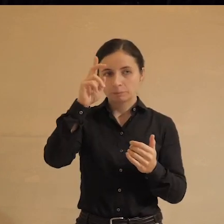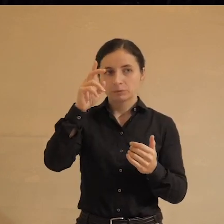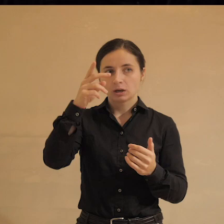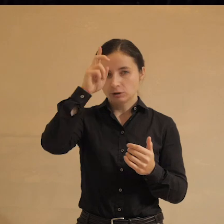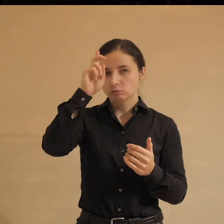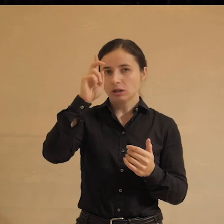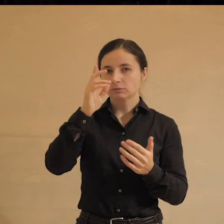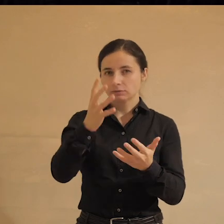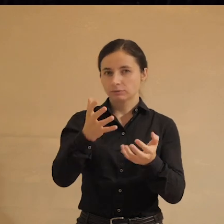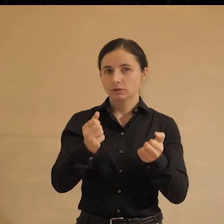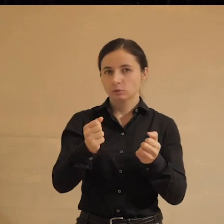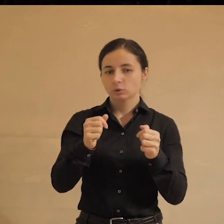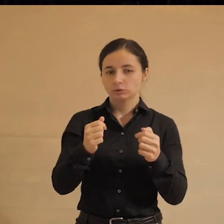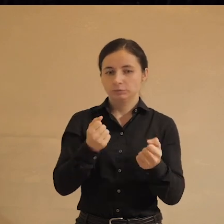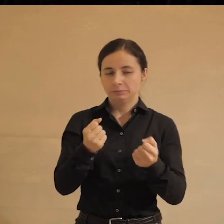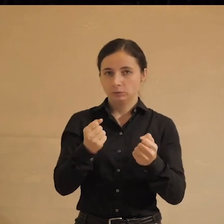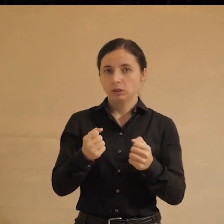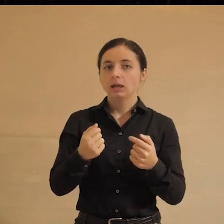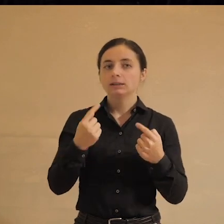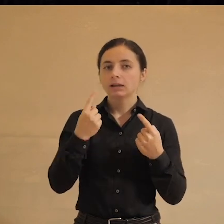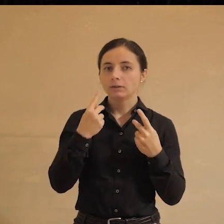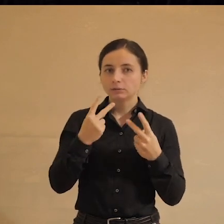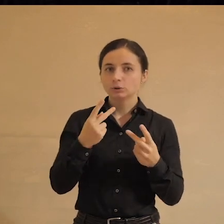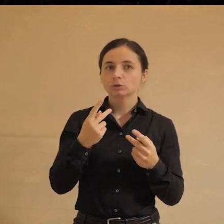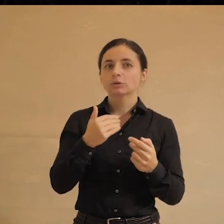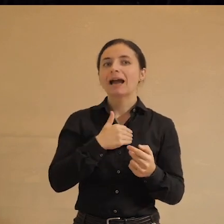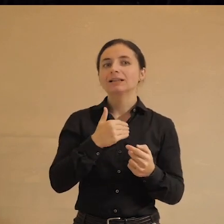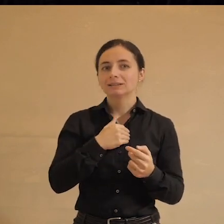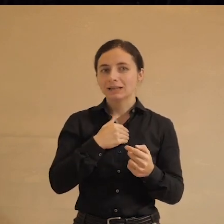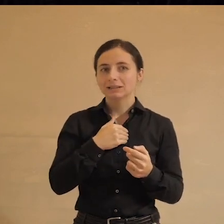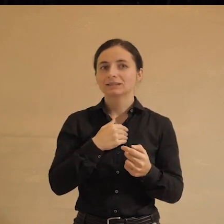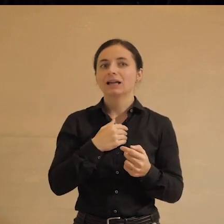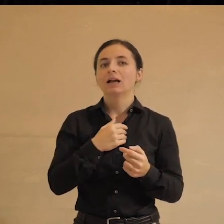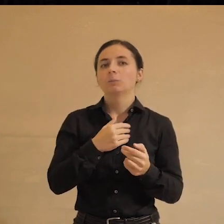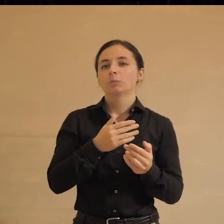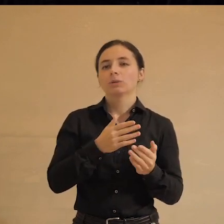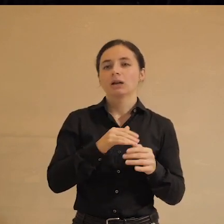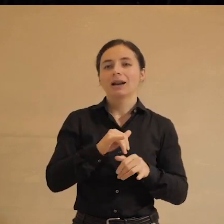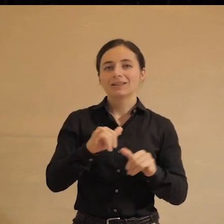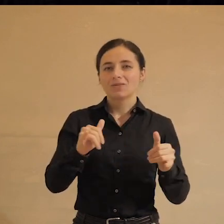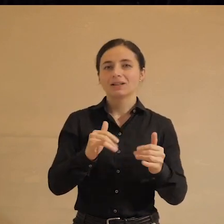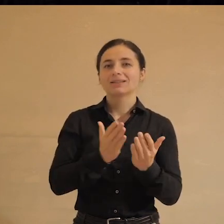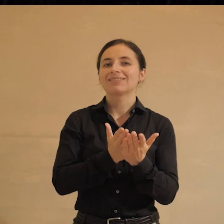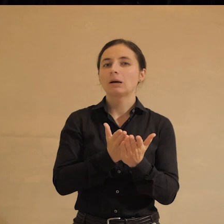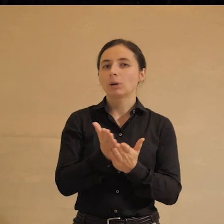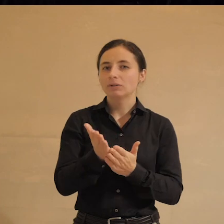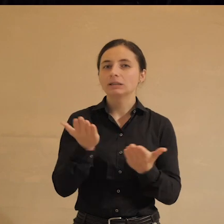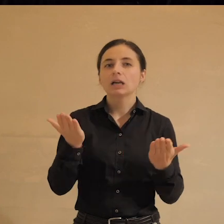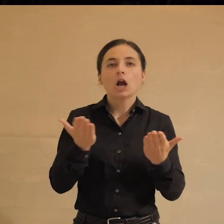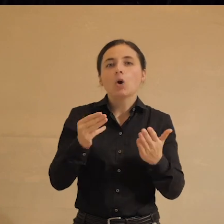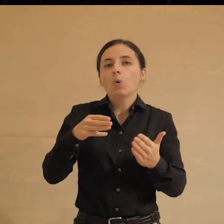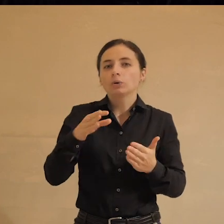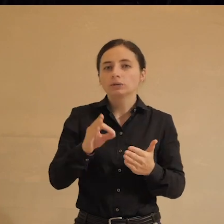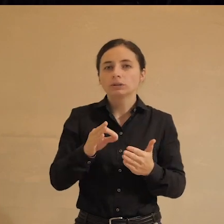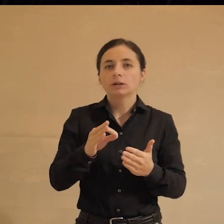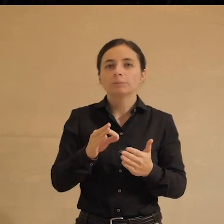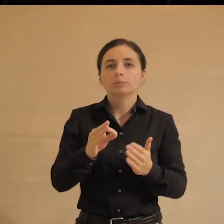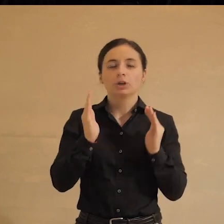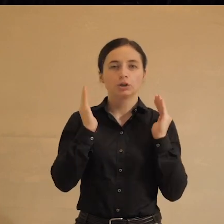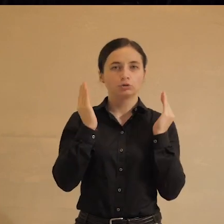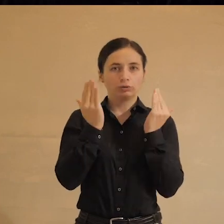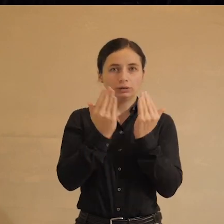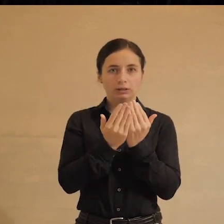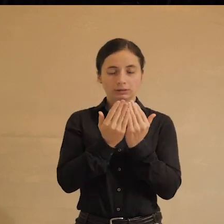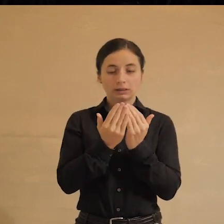толком взялось. Я вижу, что наши хотят, по крайней мере, двигаться в направлении какой-то суверенизации,